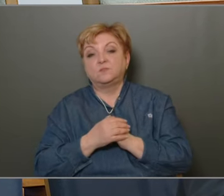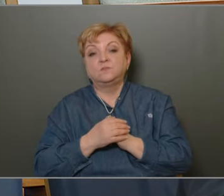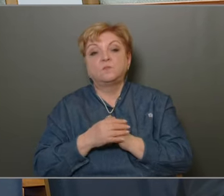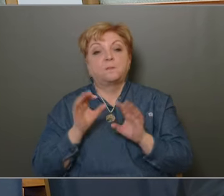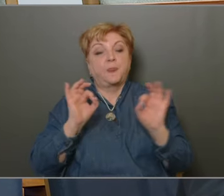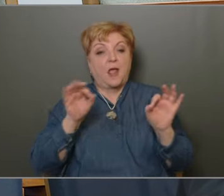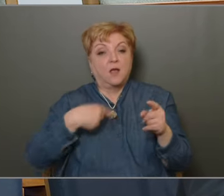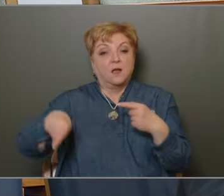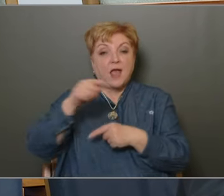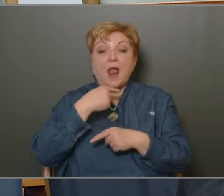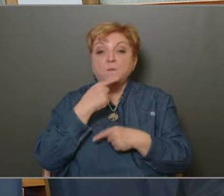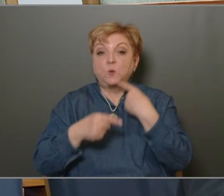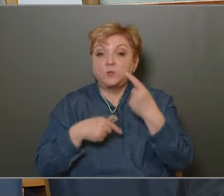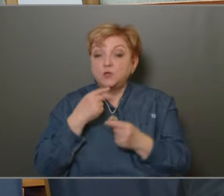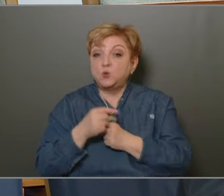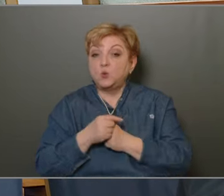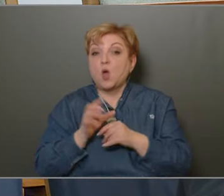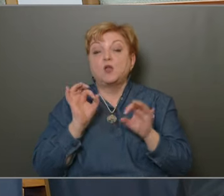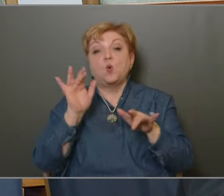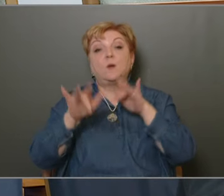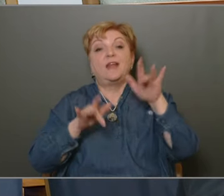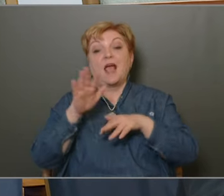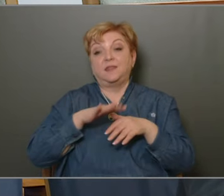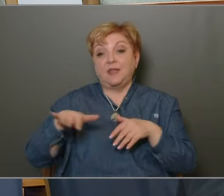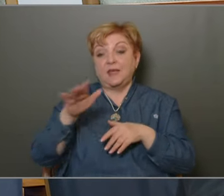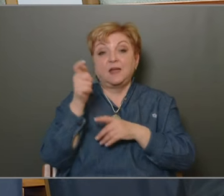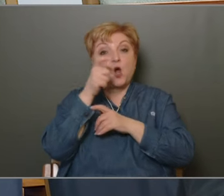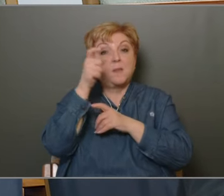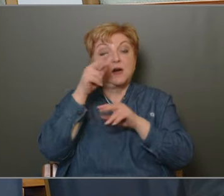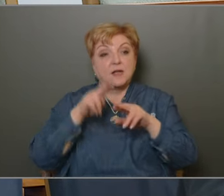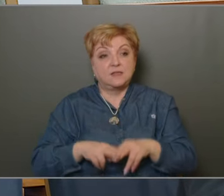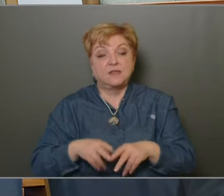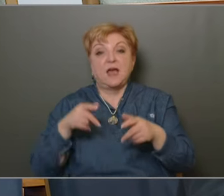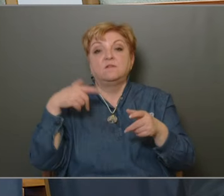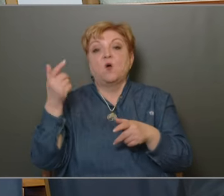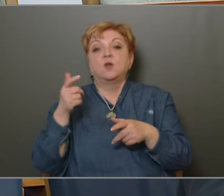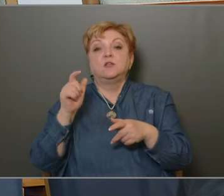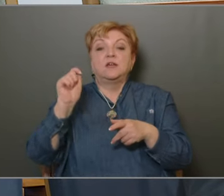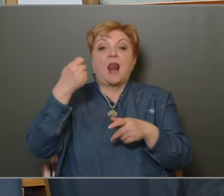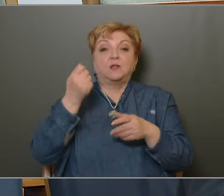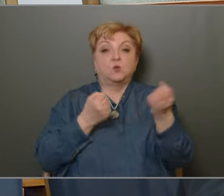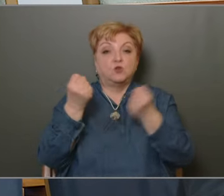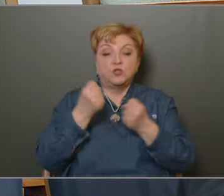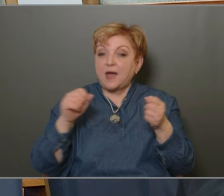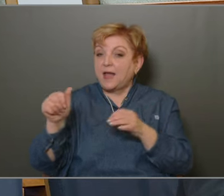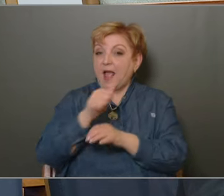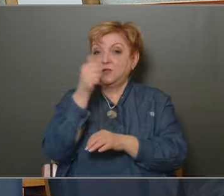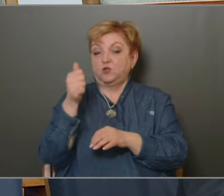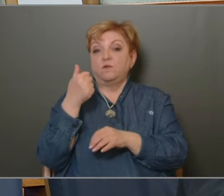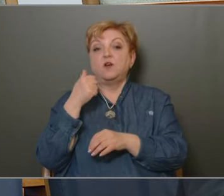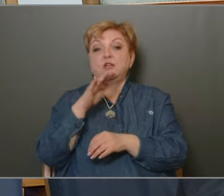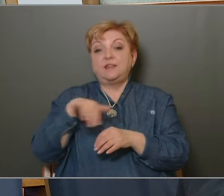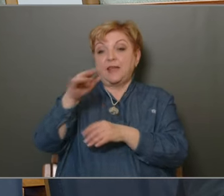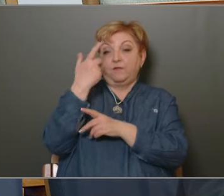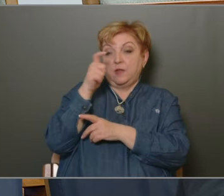A reáliák körében ismét elmondhatjuk, hogy jó néhány téren, így a kamerarendszer vagy az elektromos járművek területén elsők, ha, mint a